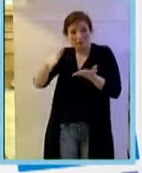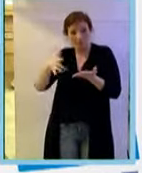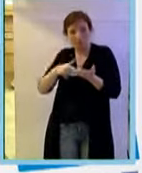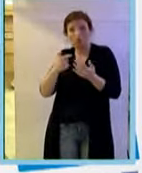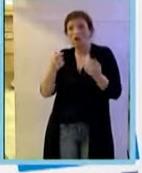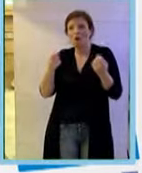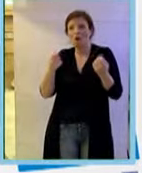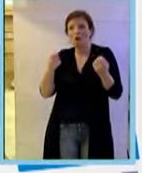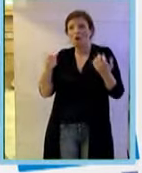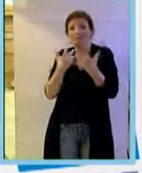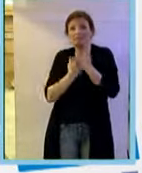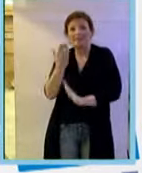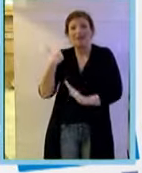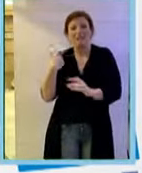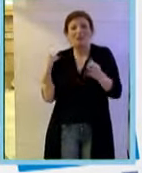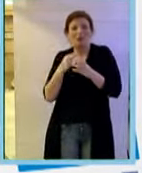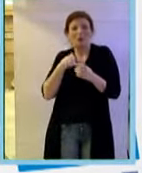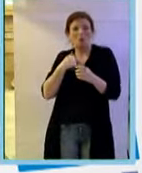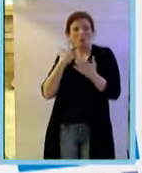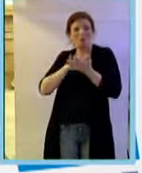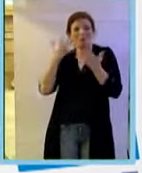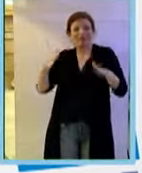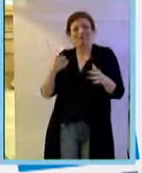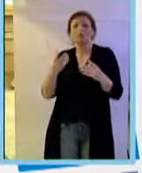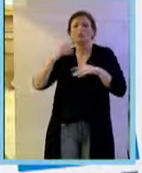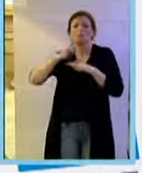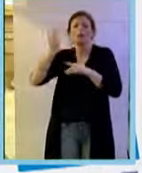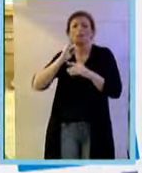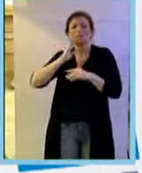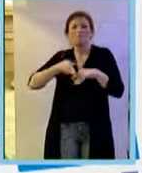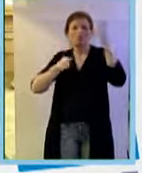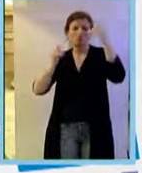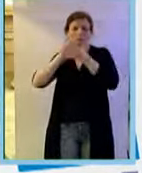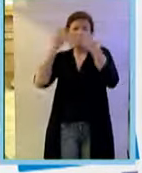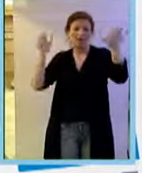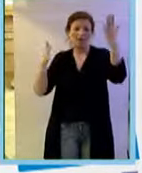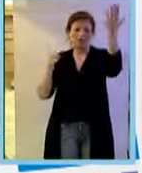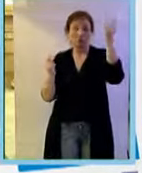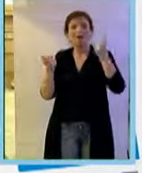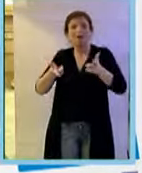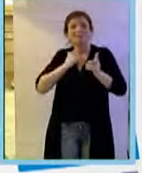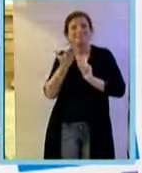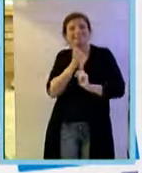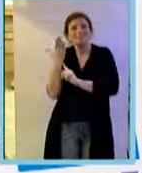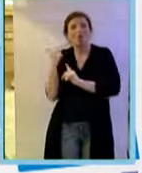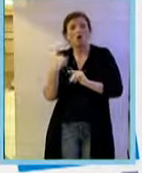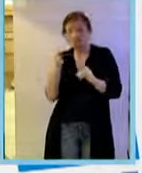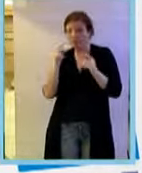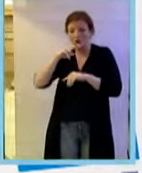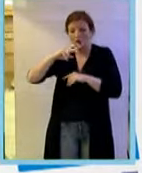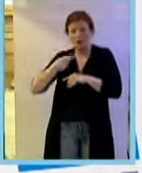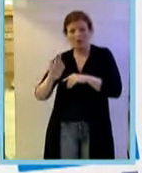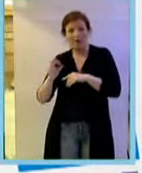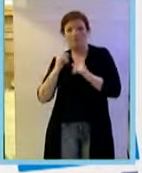17 anni fa dal mio gruppo, oltre che da altri gruppi in Belgio e ci dà questa chiara prova che il VEGF è importante,